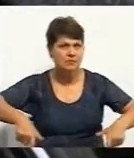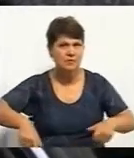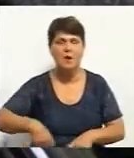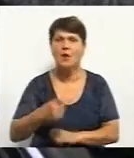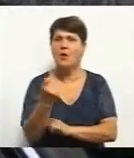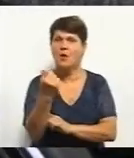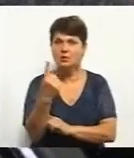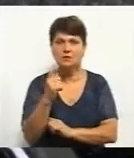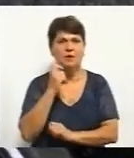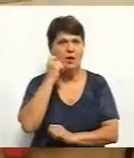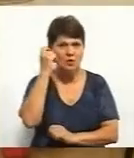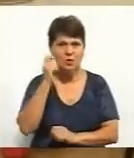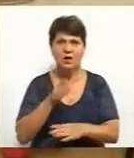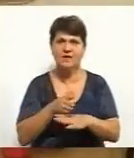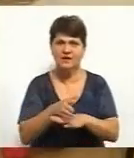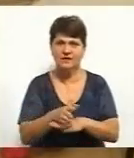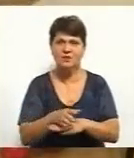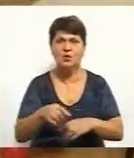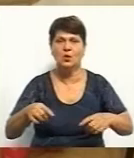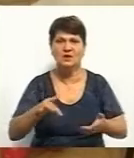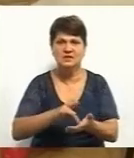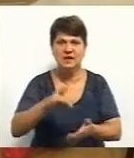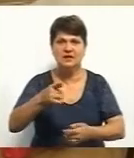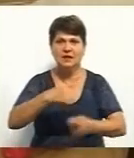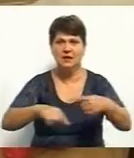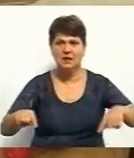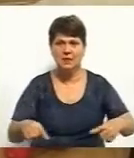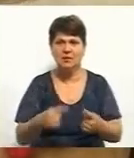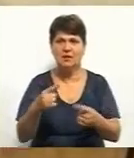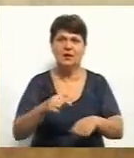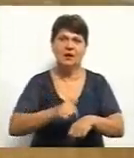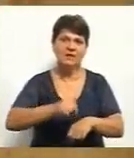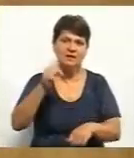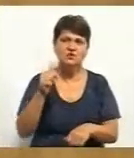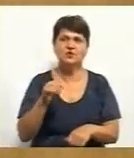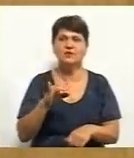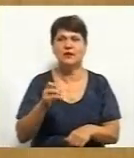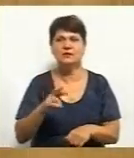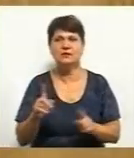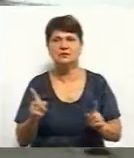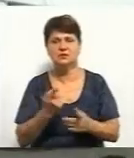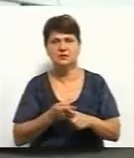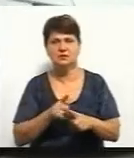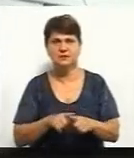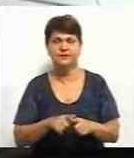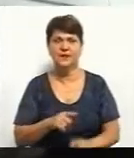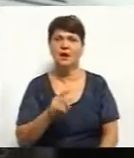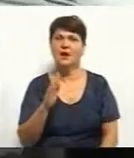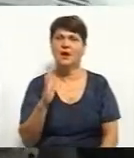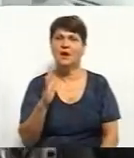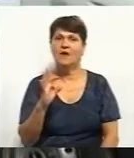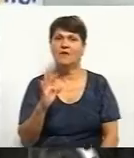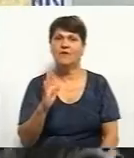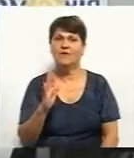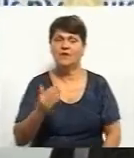центр реабілітації. Володимир відвідується, що там кров приливає, дивнаться такі всі штуки. Володимир мешкає у